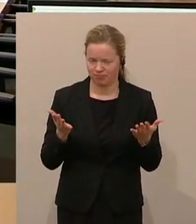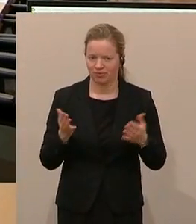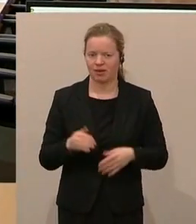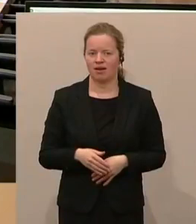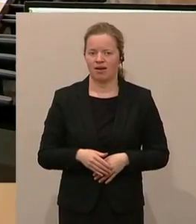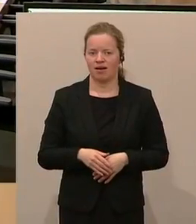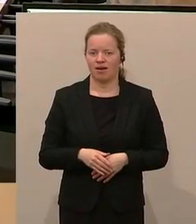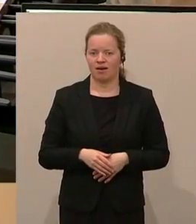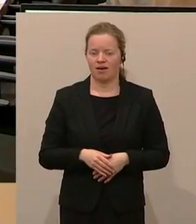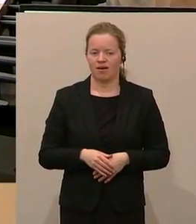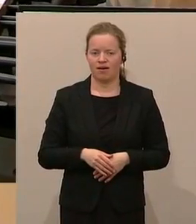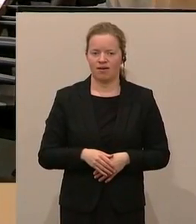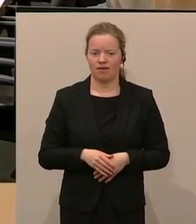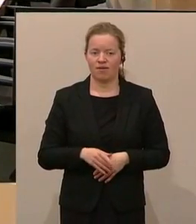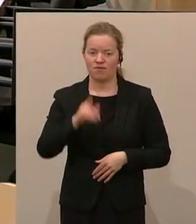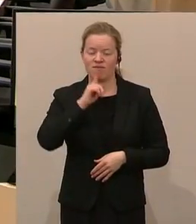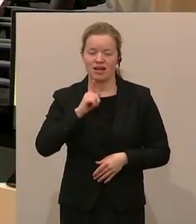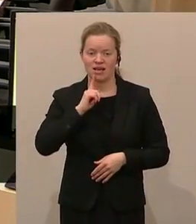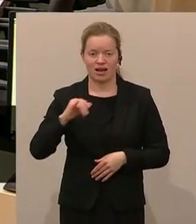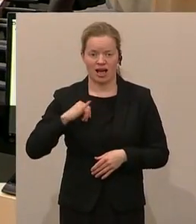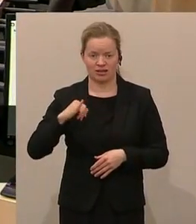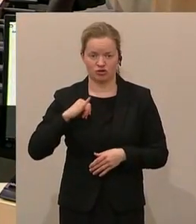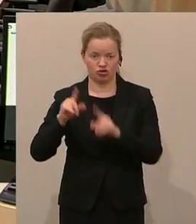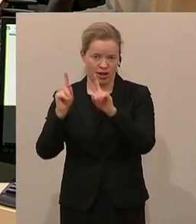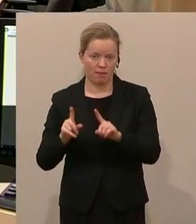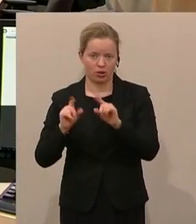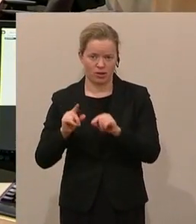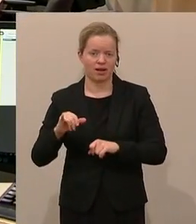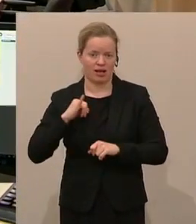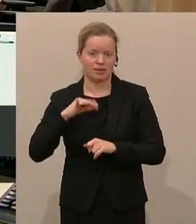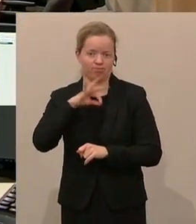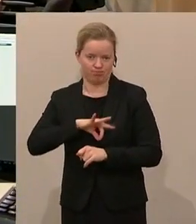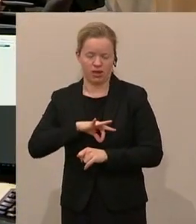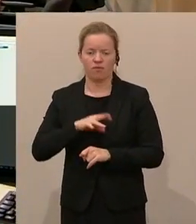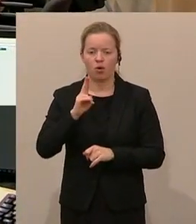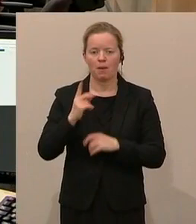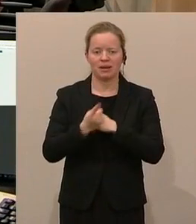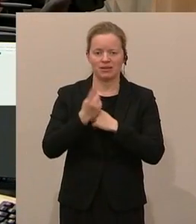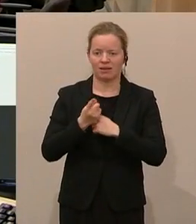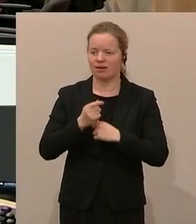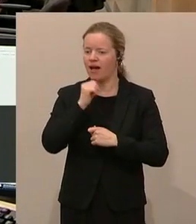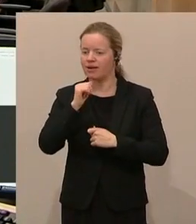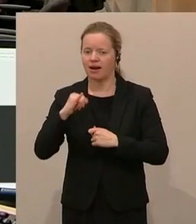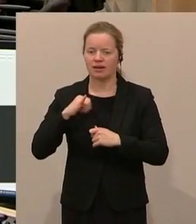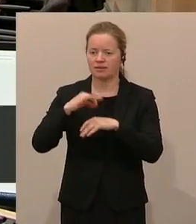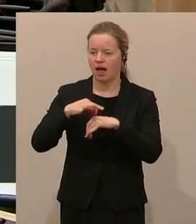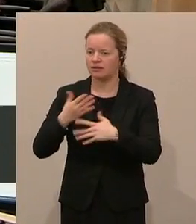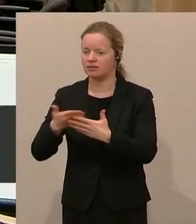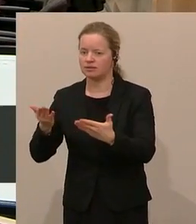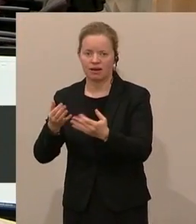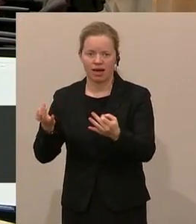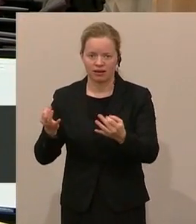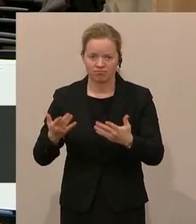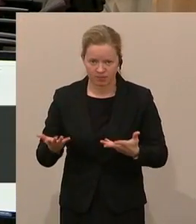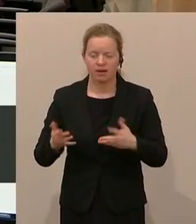profitiert natürlich die Kasse, weil dann können die Leute nicht zum Kassenarzt gehen. Sie müssen es nicht zahlen. Sie müssen maximal Wahlarztkosten